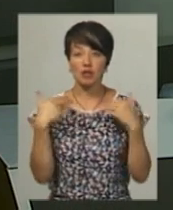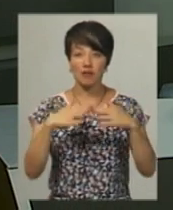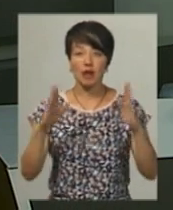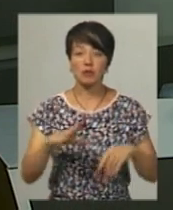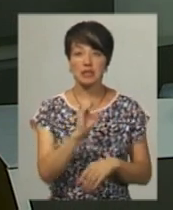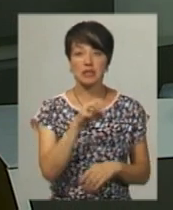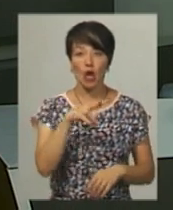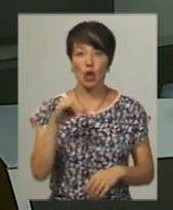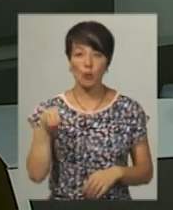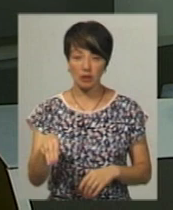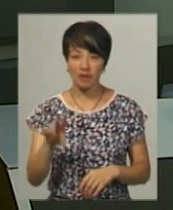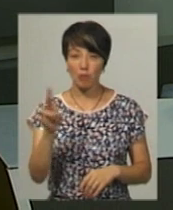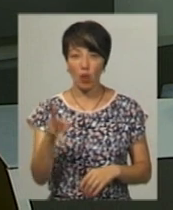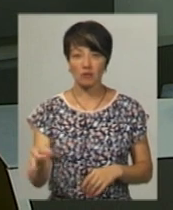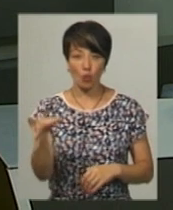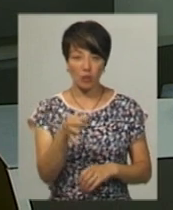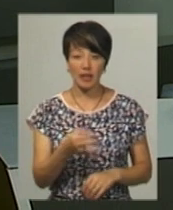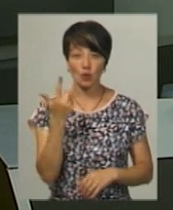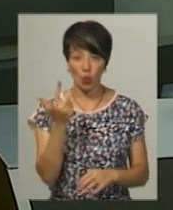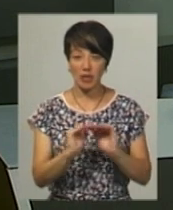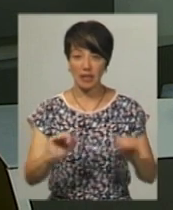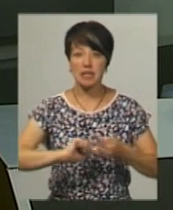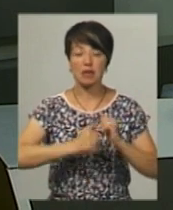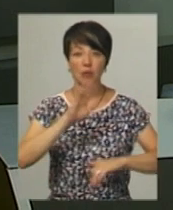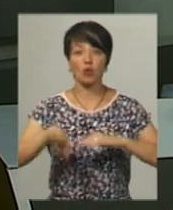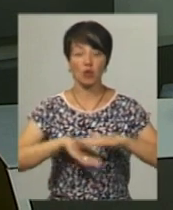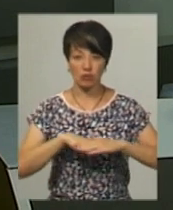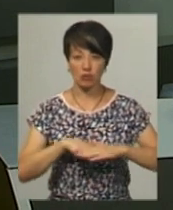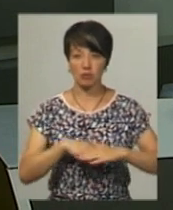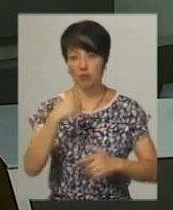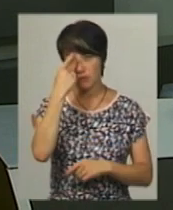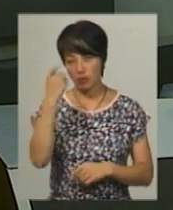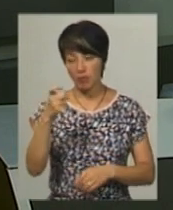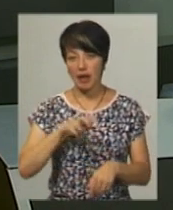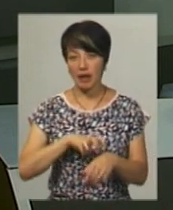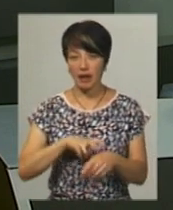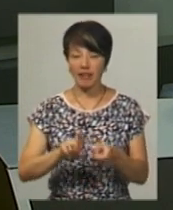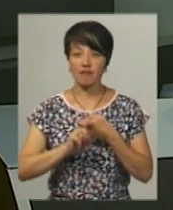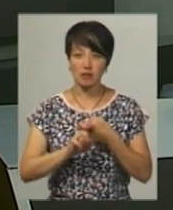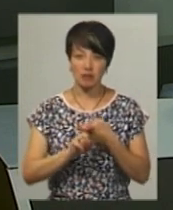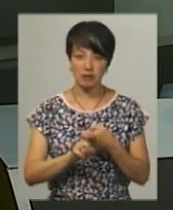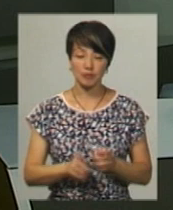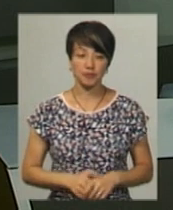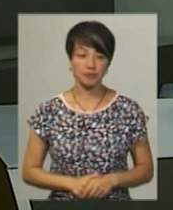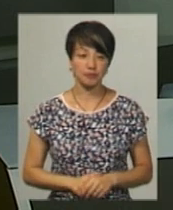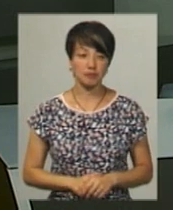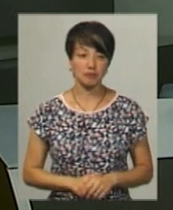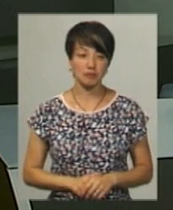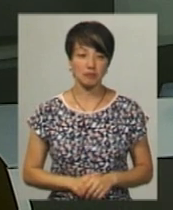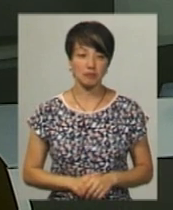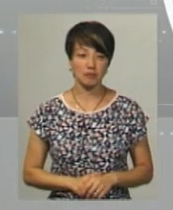таборі «Салют» в Кобливому. Серед них і троє школярів із Кам'янця-Подільського. Про це повідомила лікарка-інфекціоністка Тамара Воронкова.